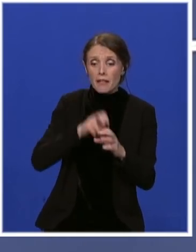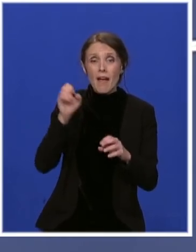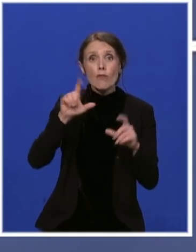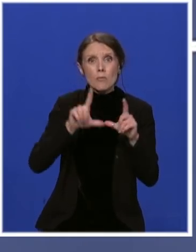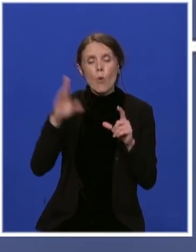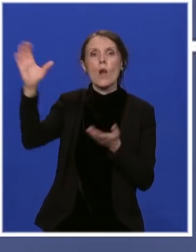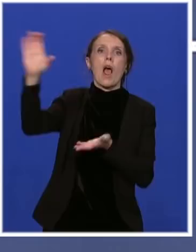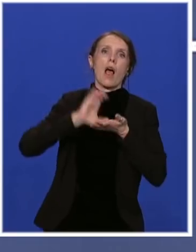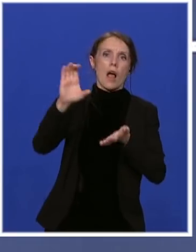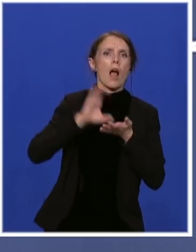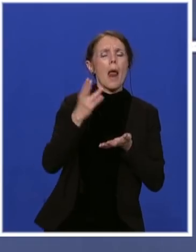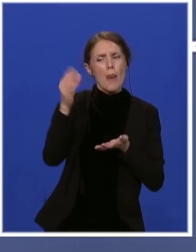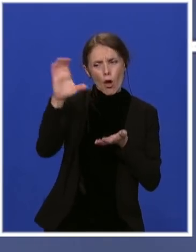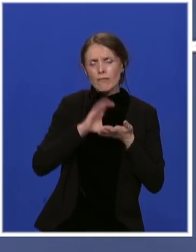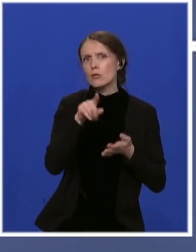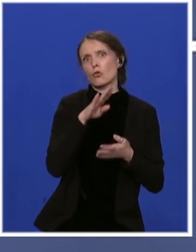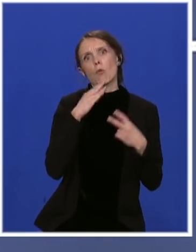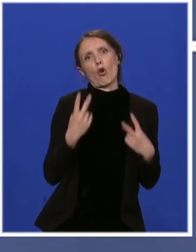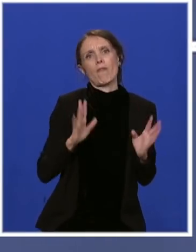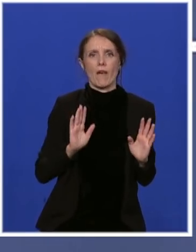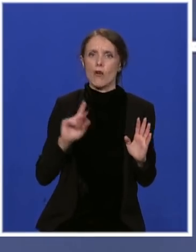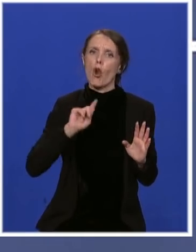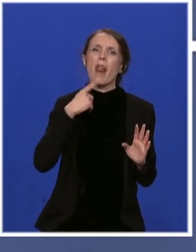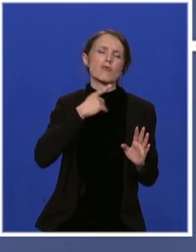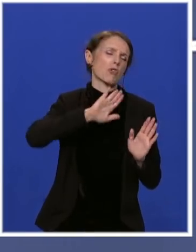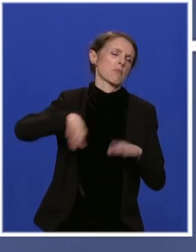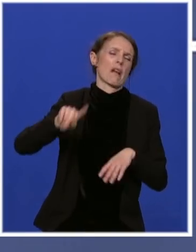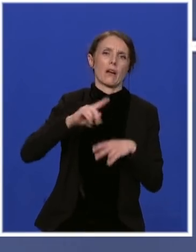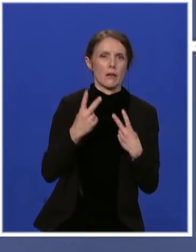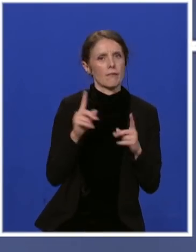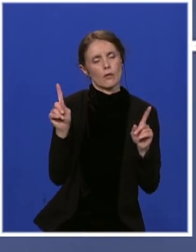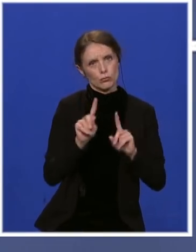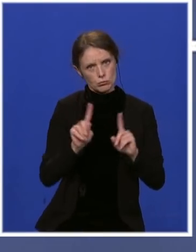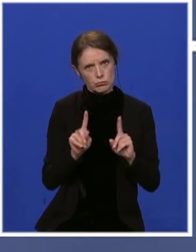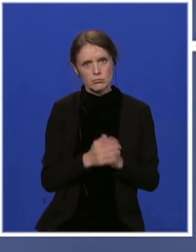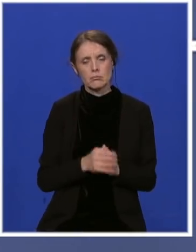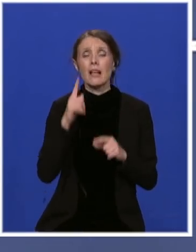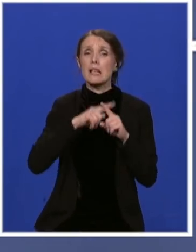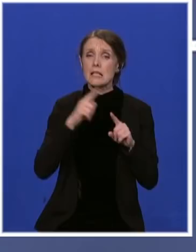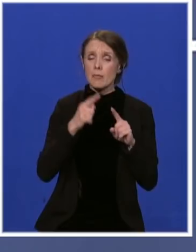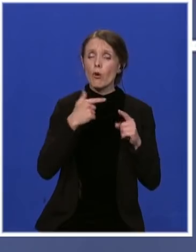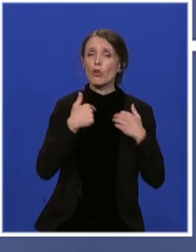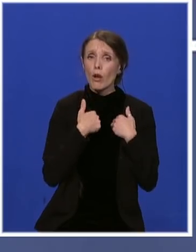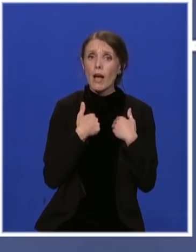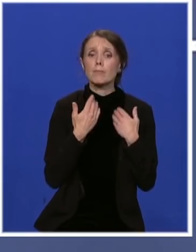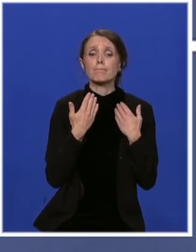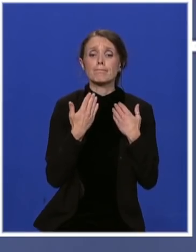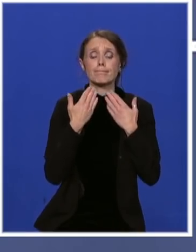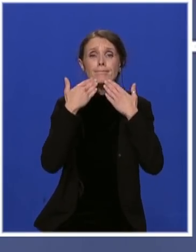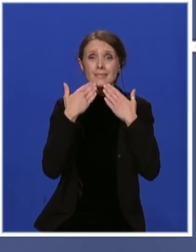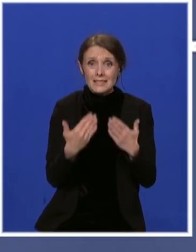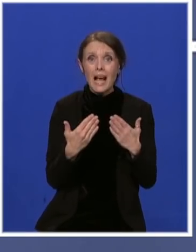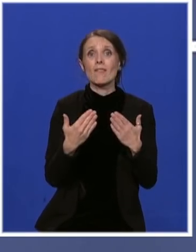Novac je važan, mnogo je važan i nikada ga ne bih pocenjivao i zato sam vam zahvalan na veoma, veoma značajnim